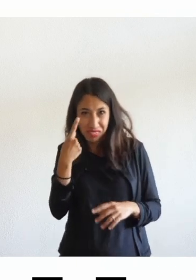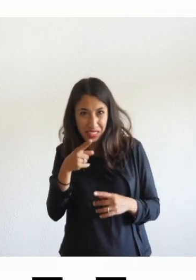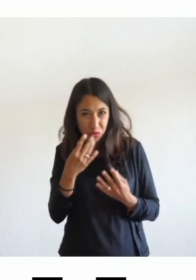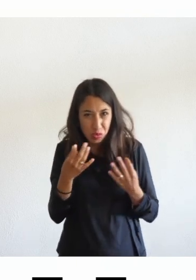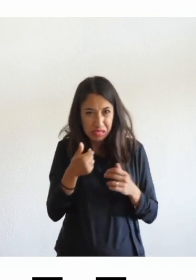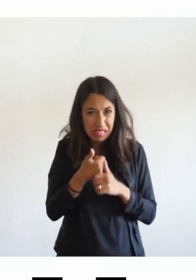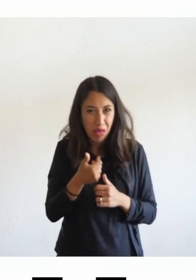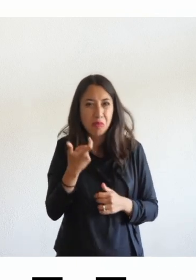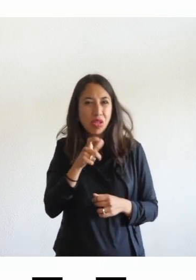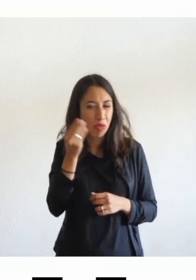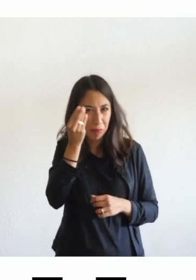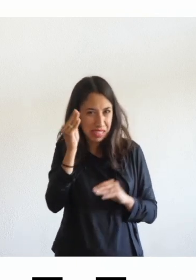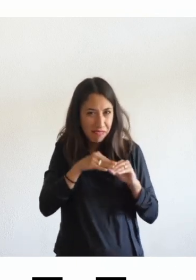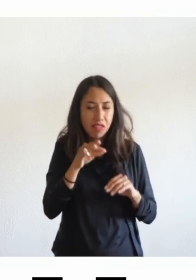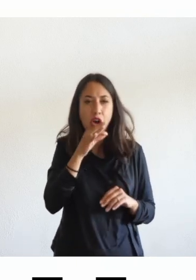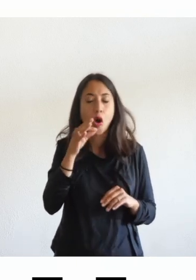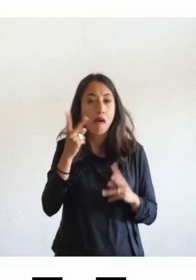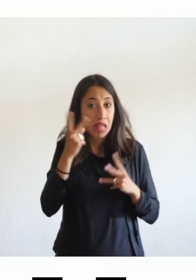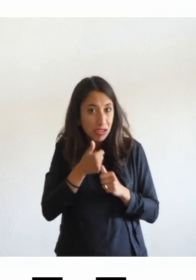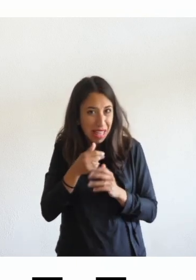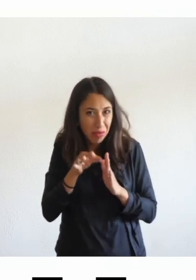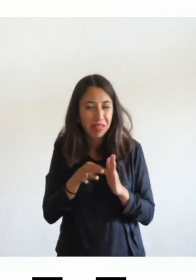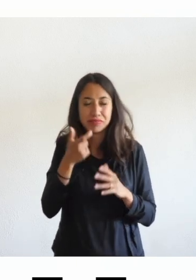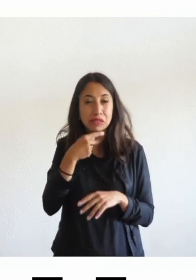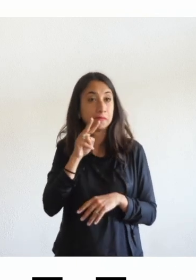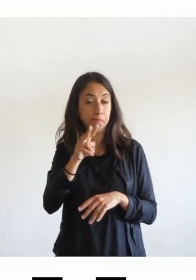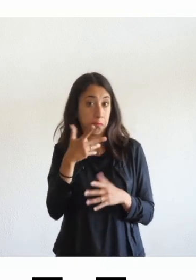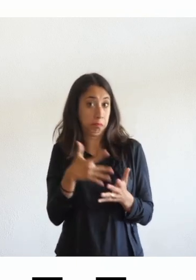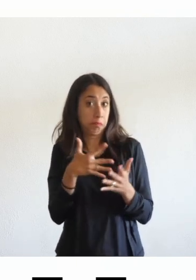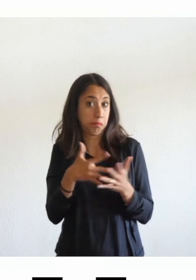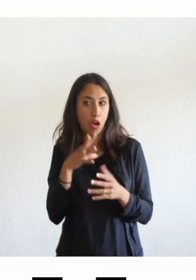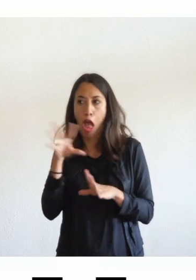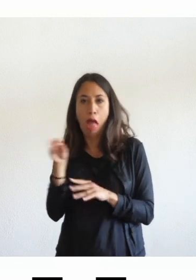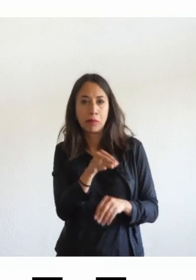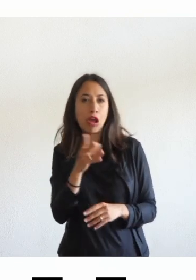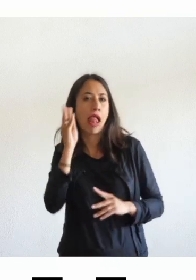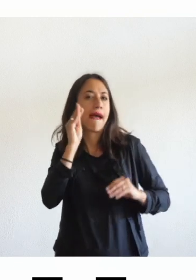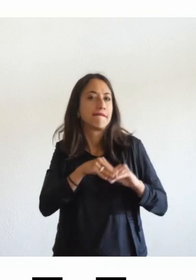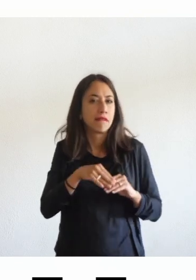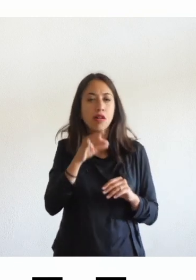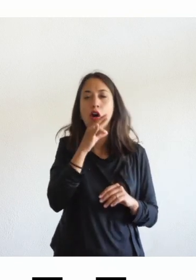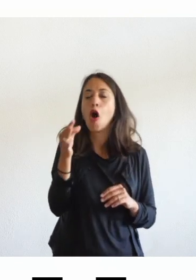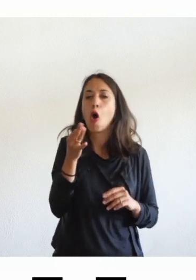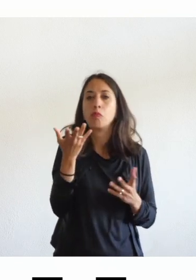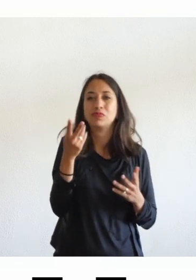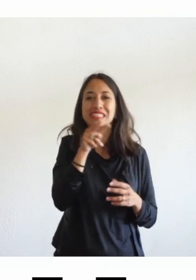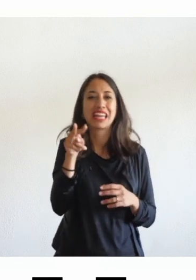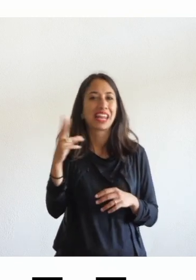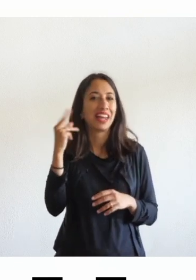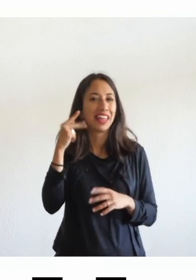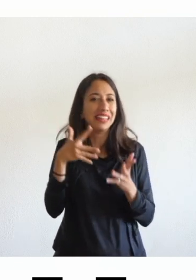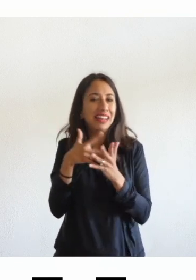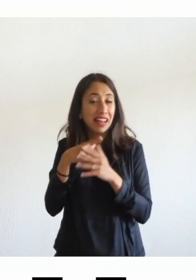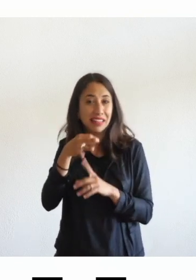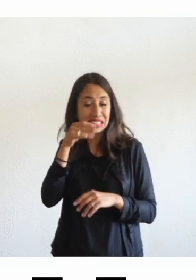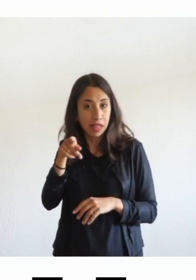perché qualcuno l'ha pensato oppure perché un copia e incolla qualunque un'idea che ha passato un amico un